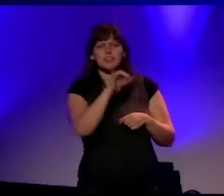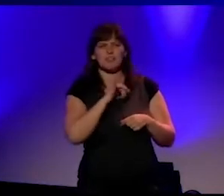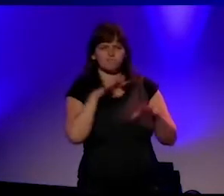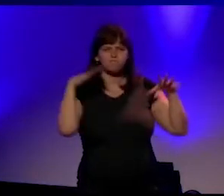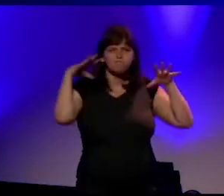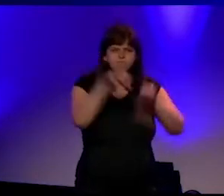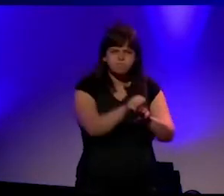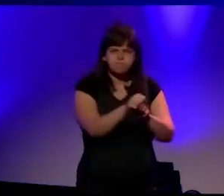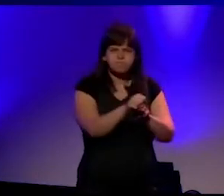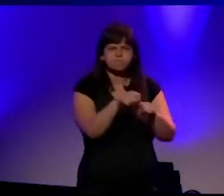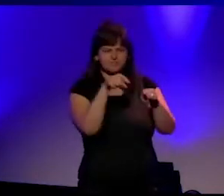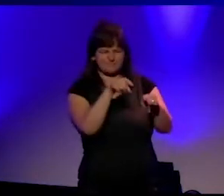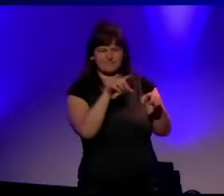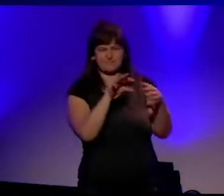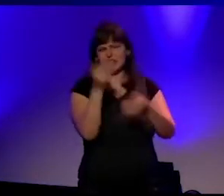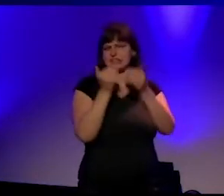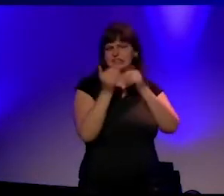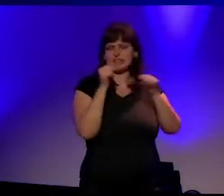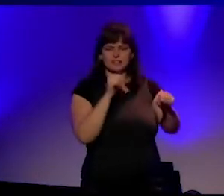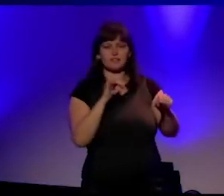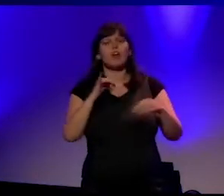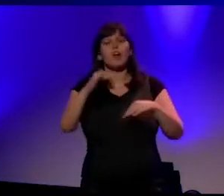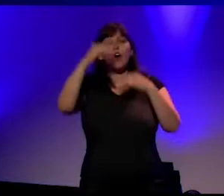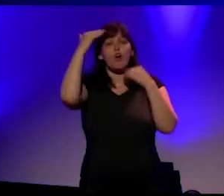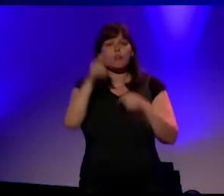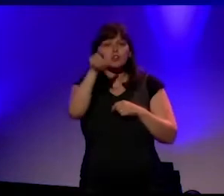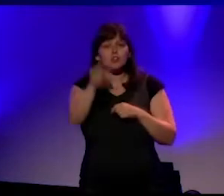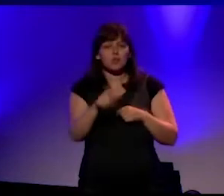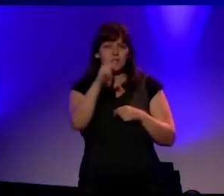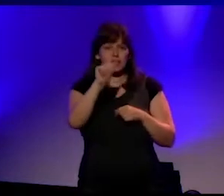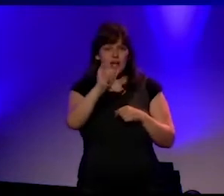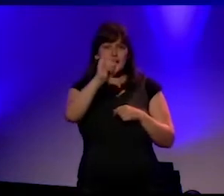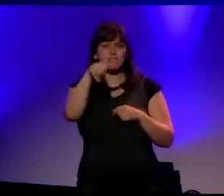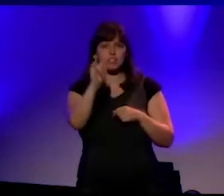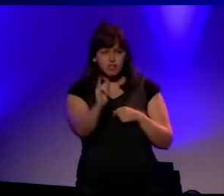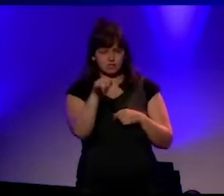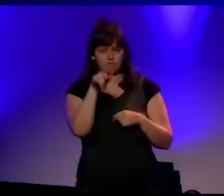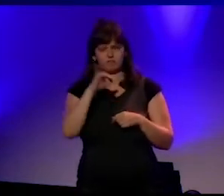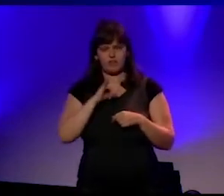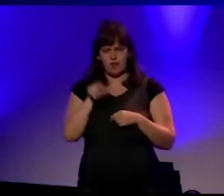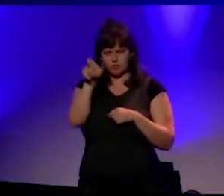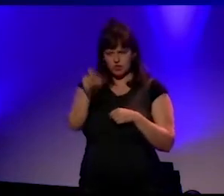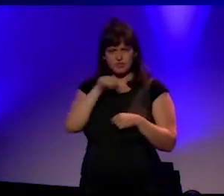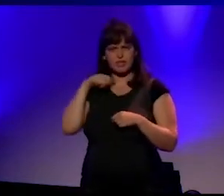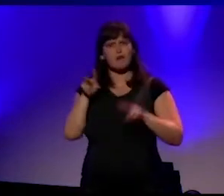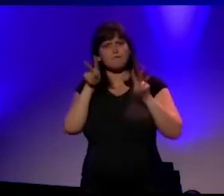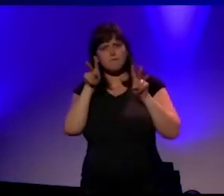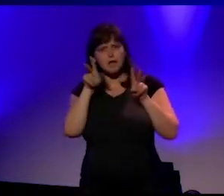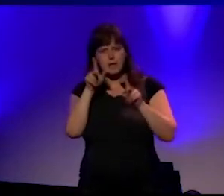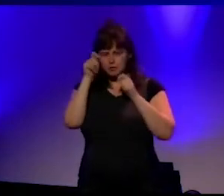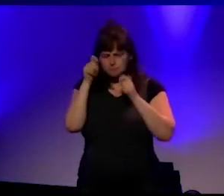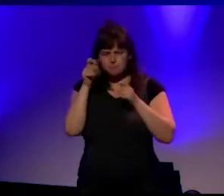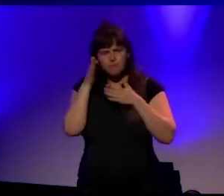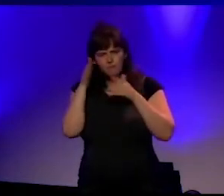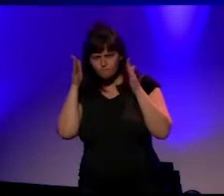Kaji. Een Japanse klerk, eigenlijk een pacifist in oorlogstijd. Maar die geleidelijk aan, door de omstandigheden, door